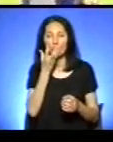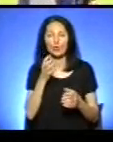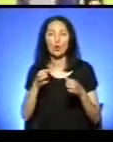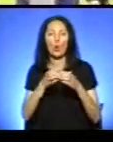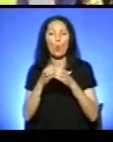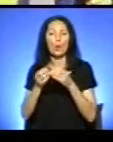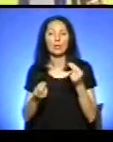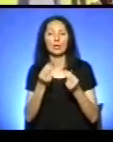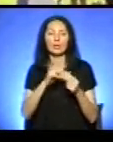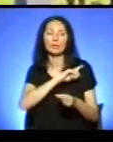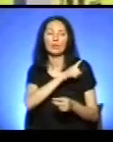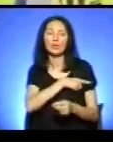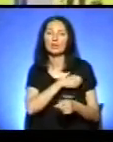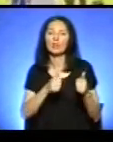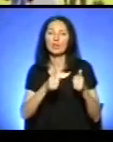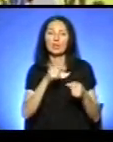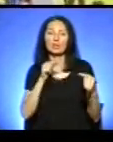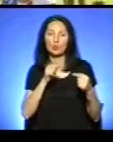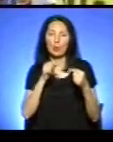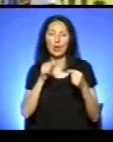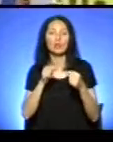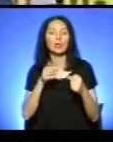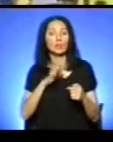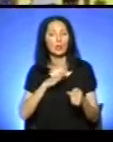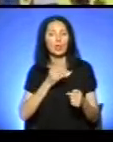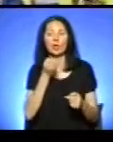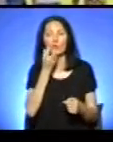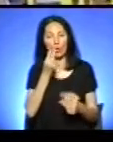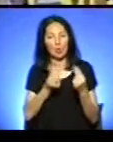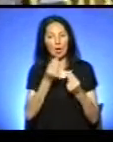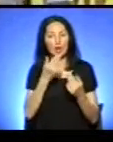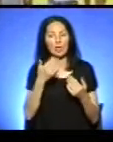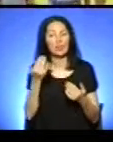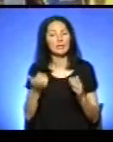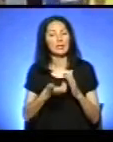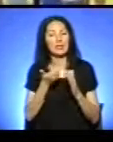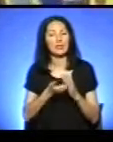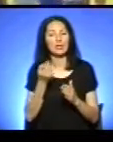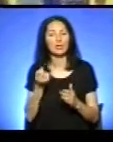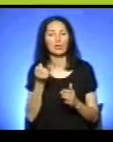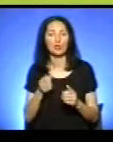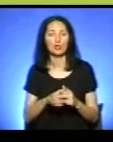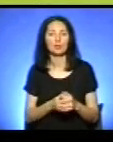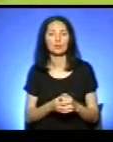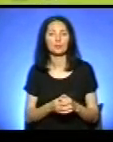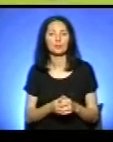Сильні суперники і вони добре грали, але не хватило трохи до кінця.